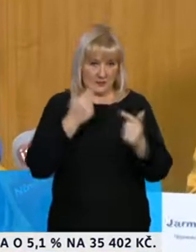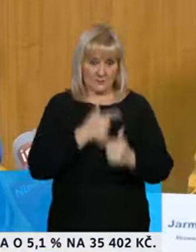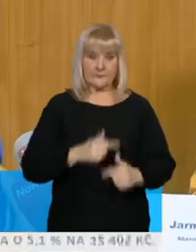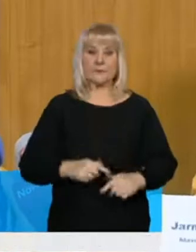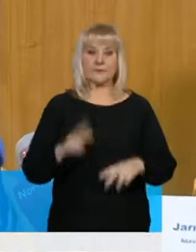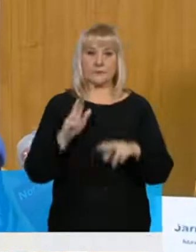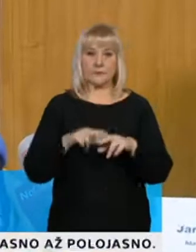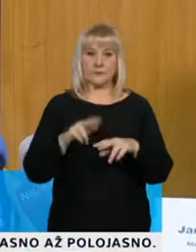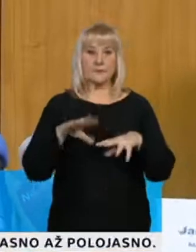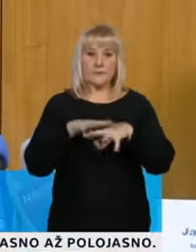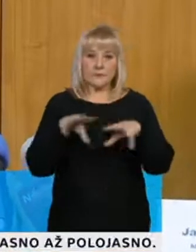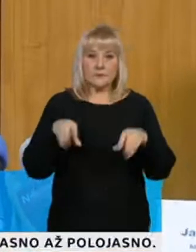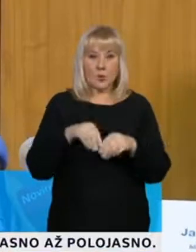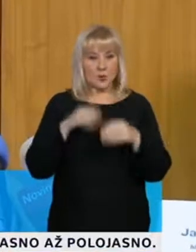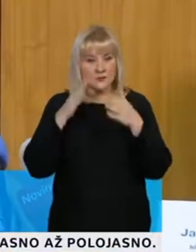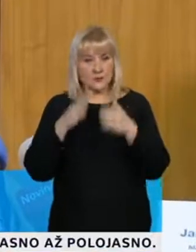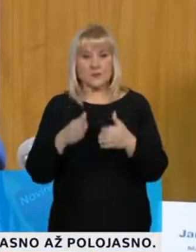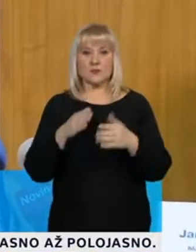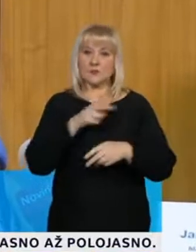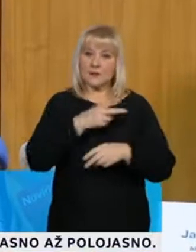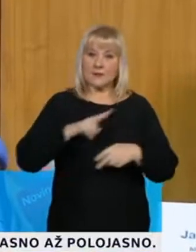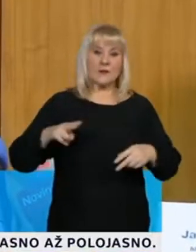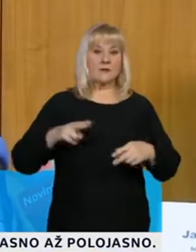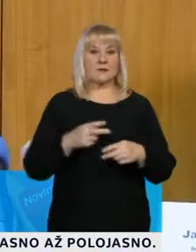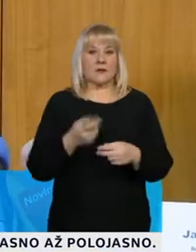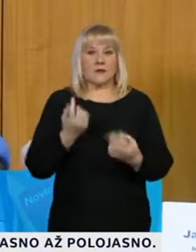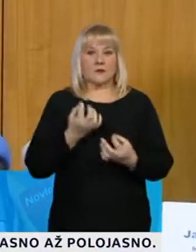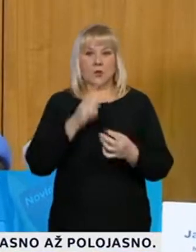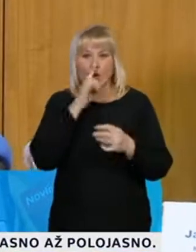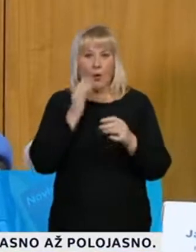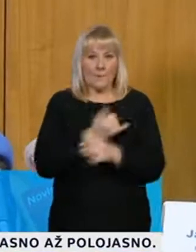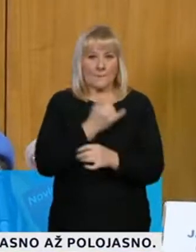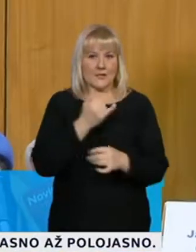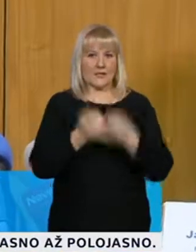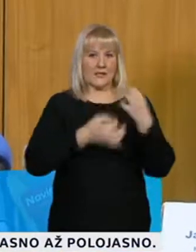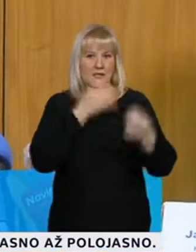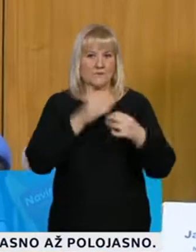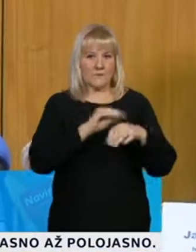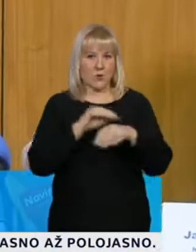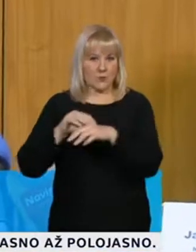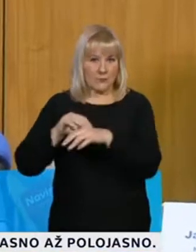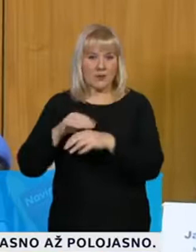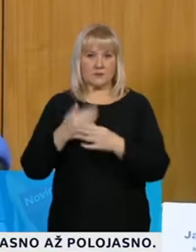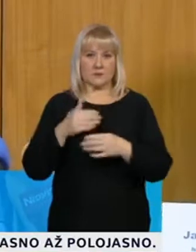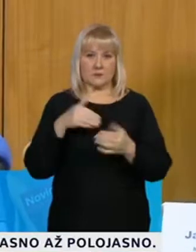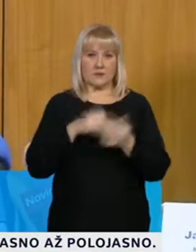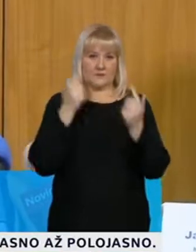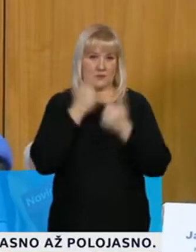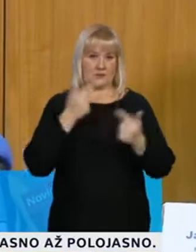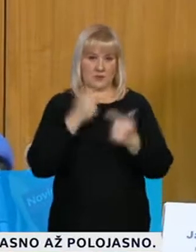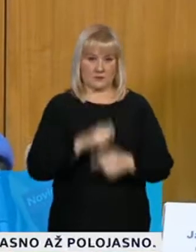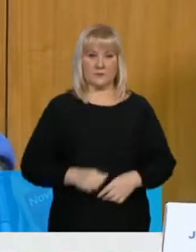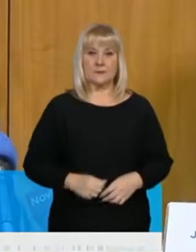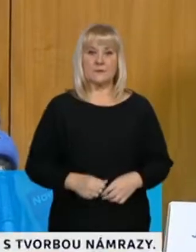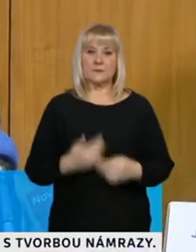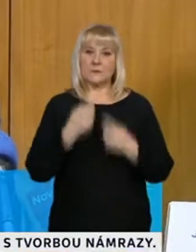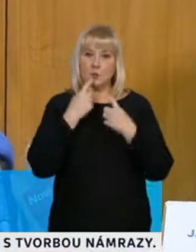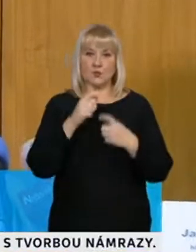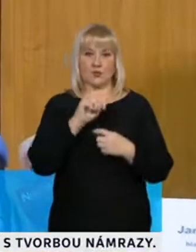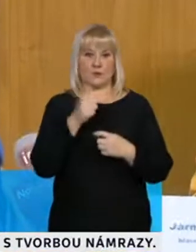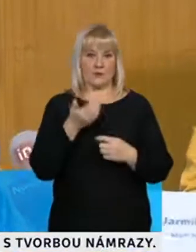společně zaměříme na některé z dezinformací. Děkuji vám a poprosím pana profesora Duška o první sdělení.